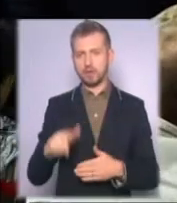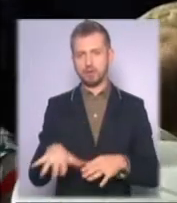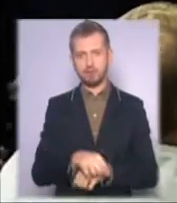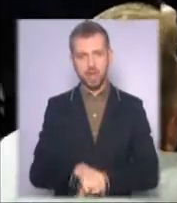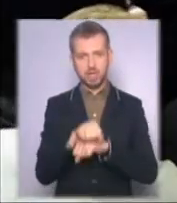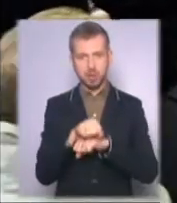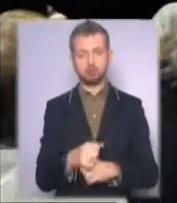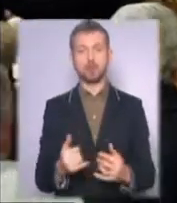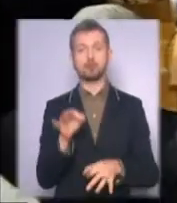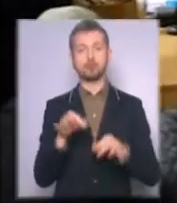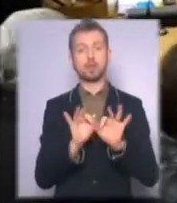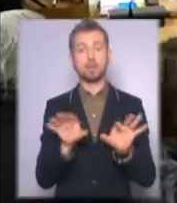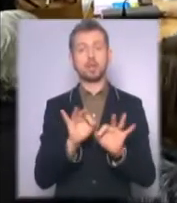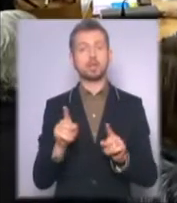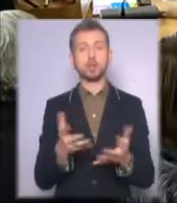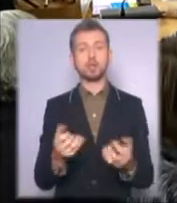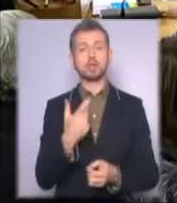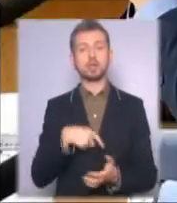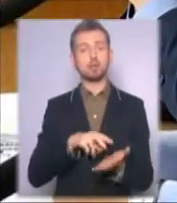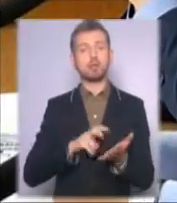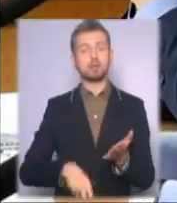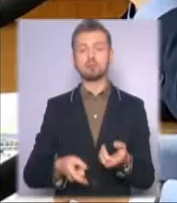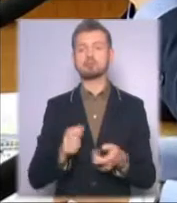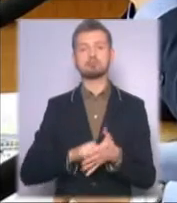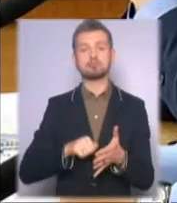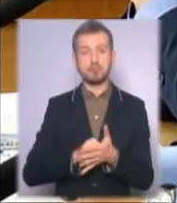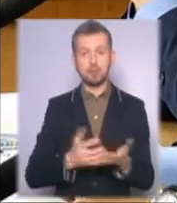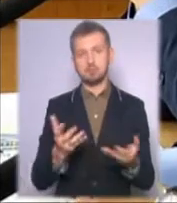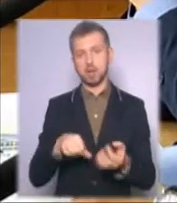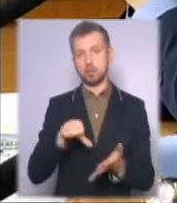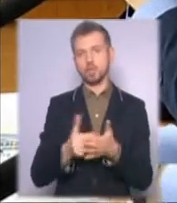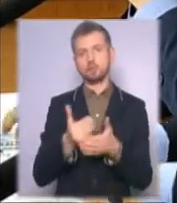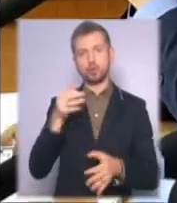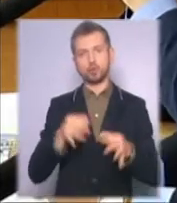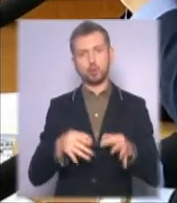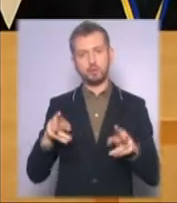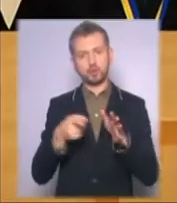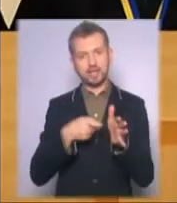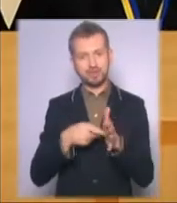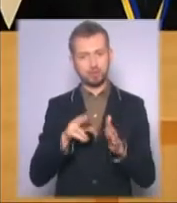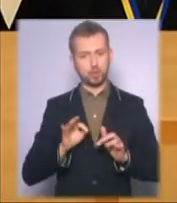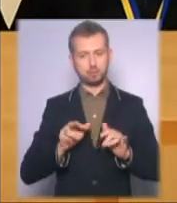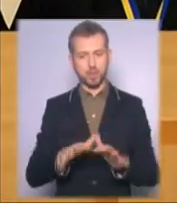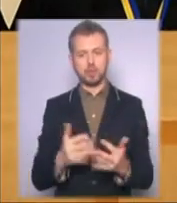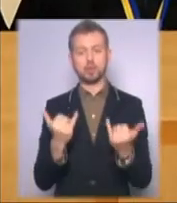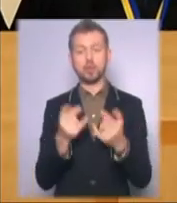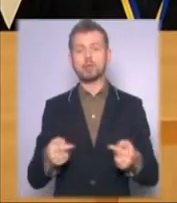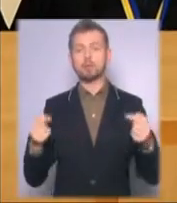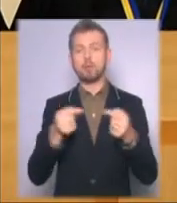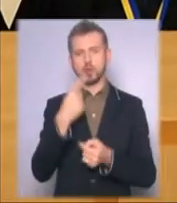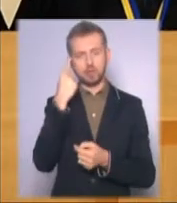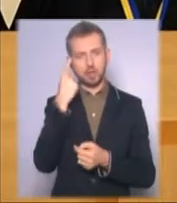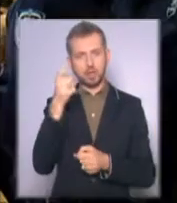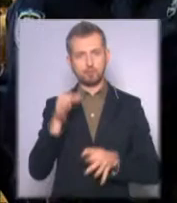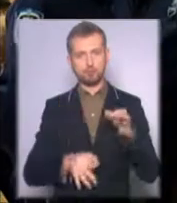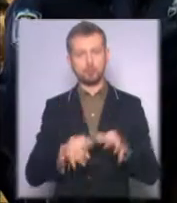Судді пояснили, що взяли самовідвід у зв'язку з тим, що брали участь у досудовому слідстві по справі. Сьогодні, відповідно заяву, суд